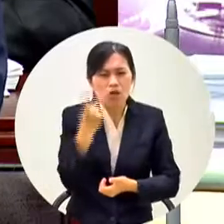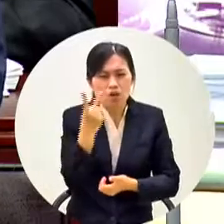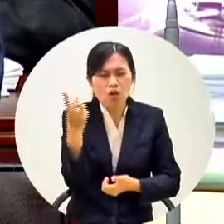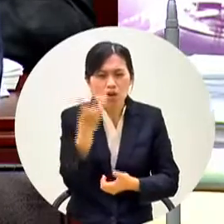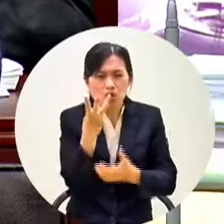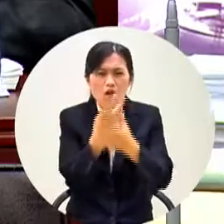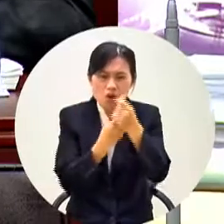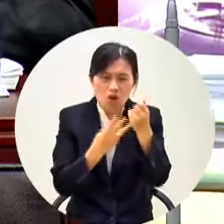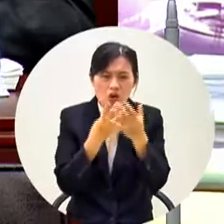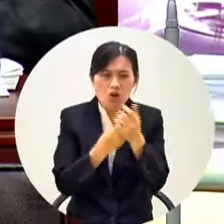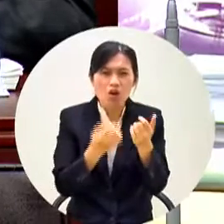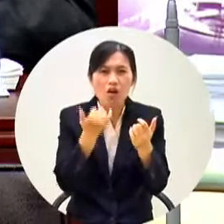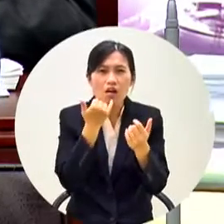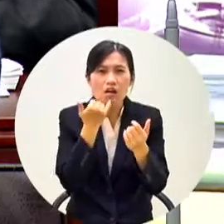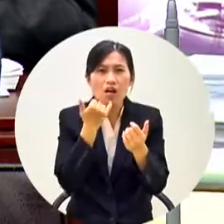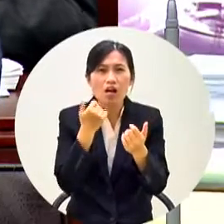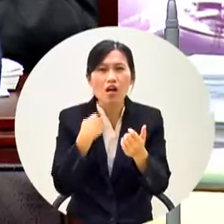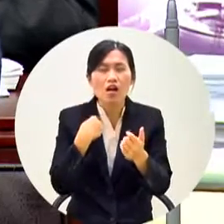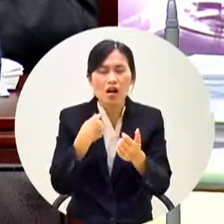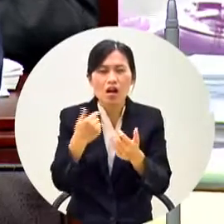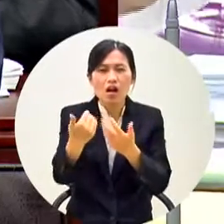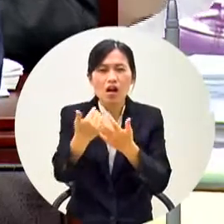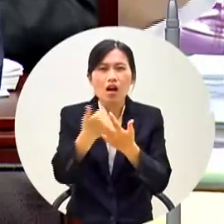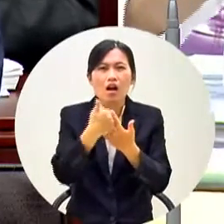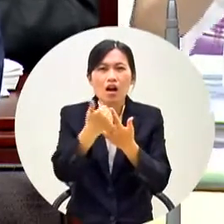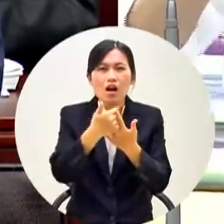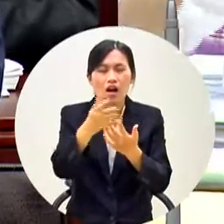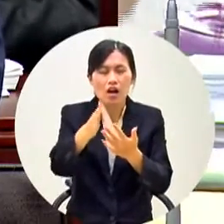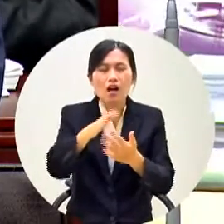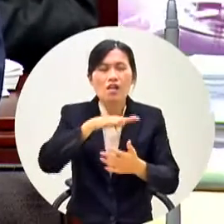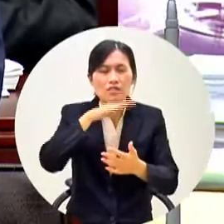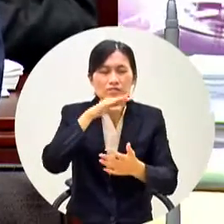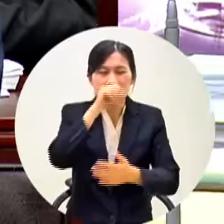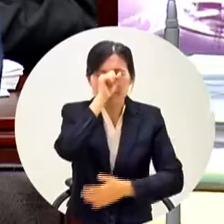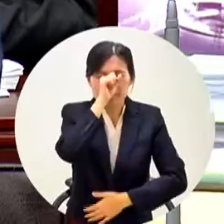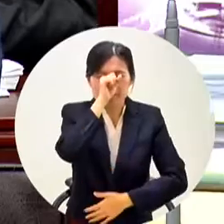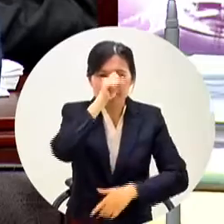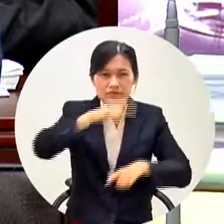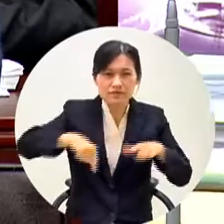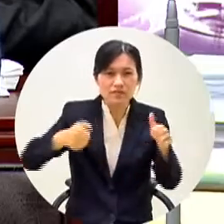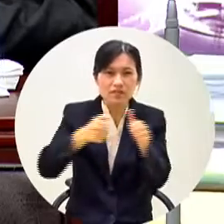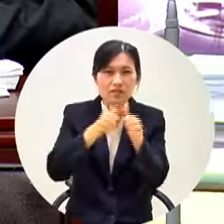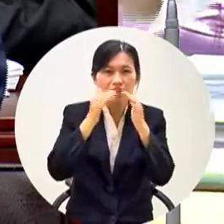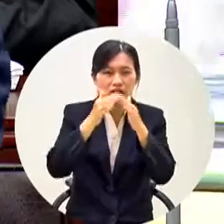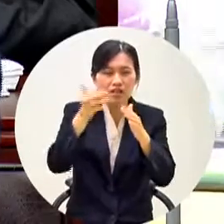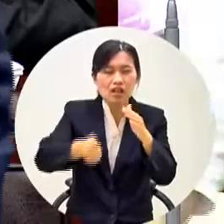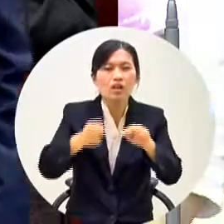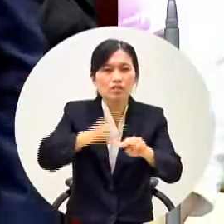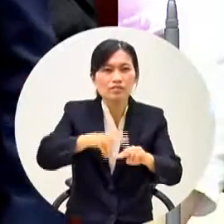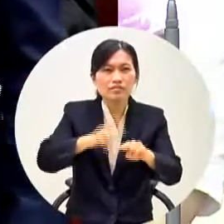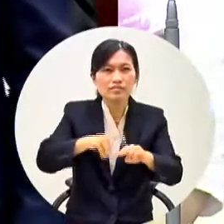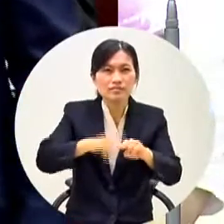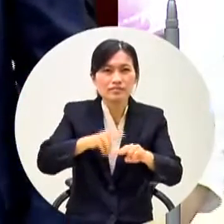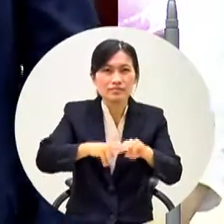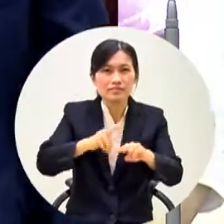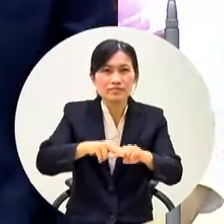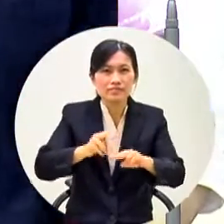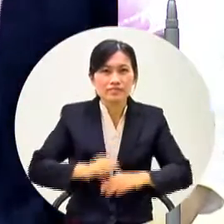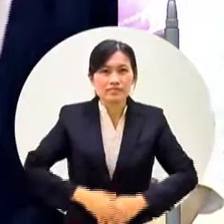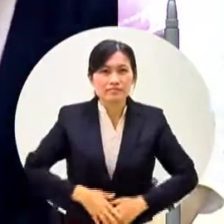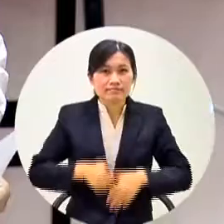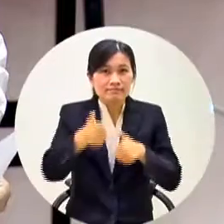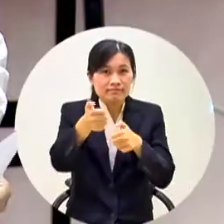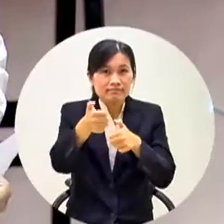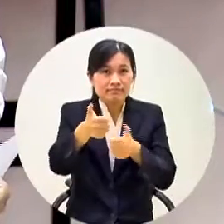也不一定所以要看情況的執行的時候好啦 業務次長這個是要應該一意知音效之疑你請坐下謝謝